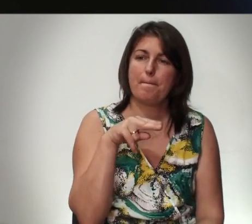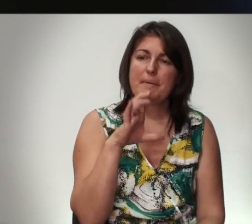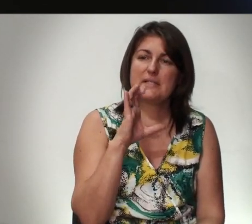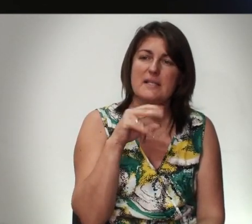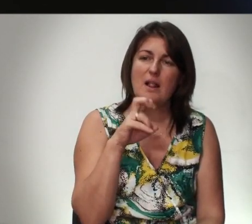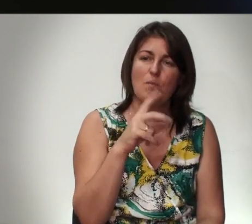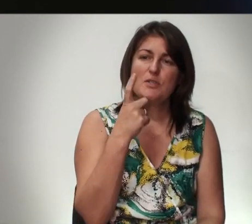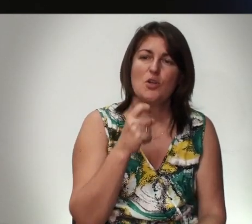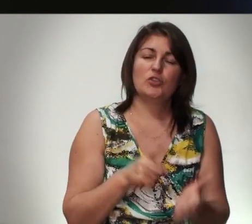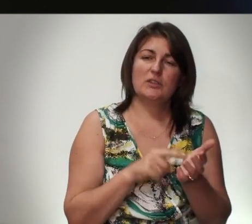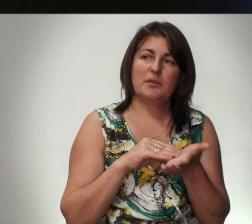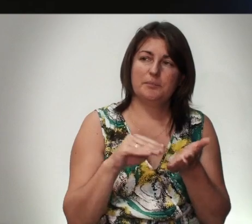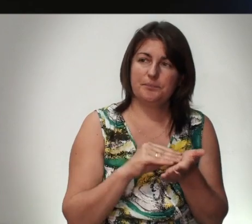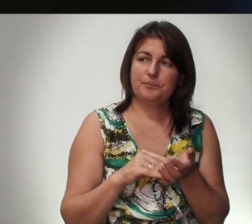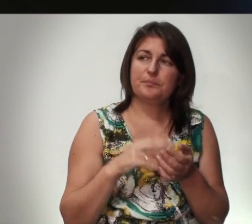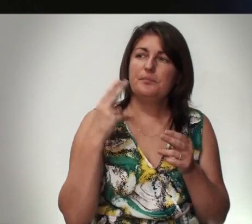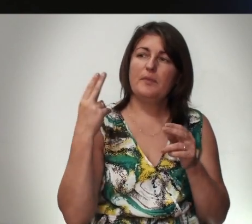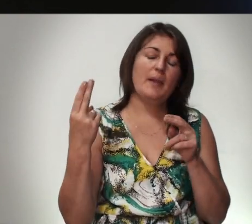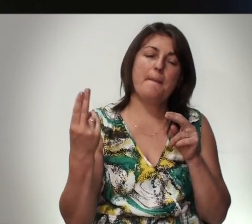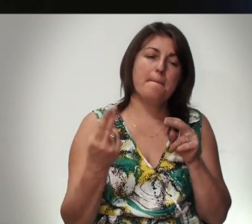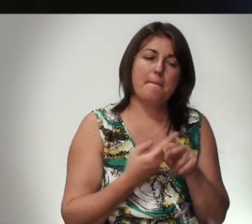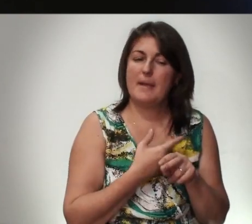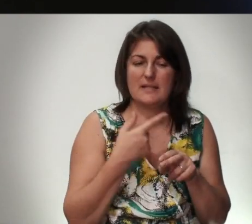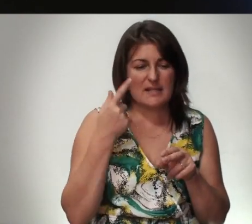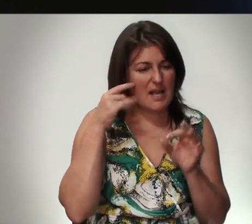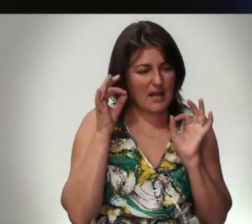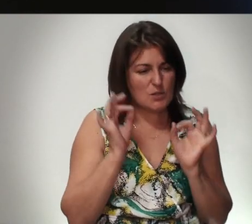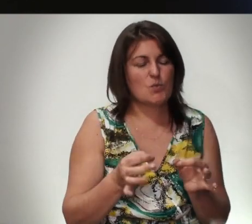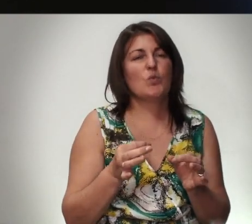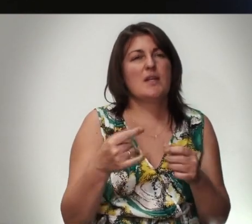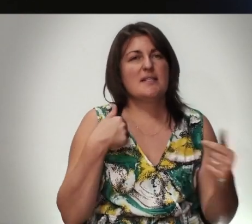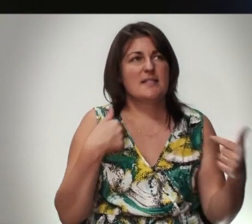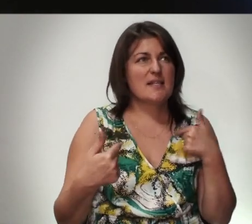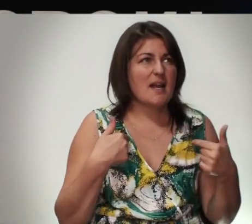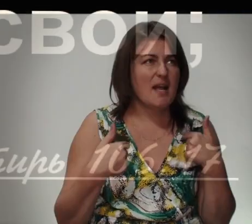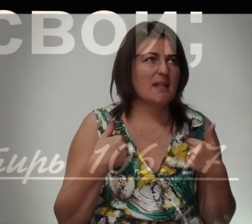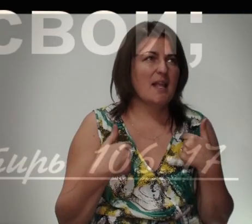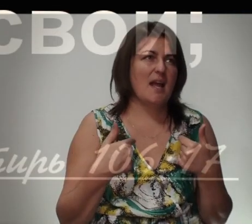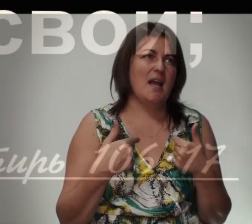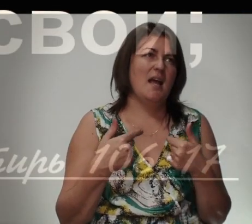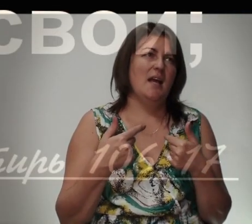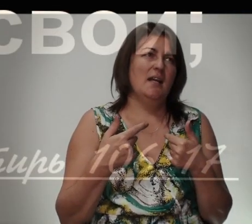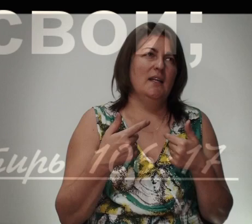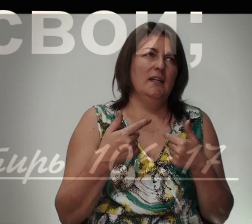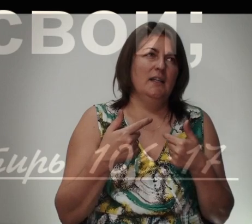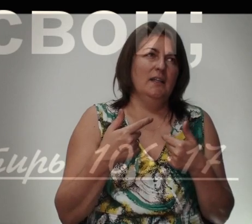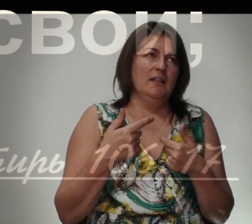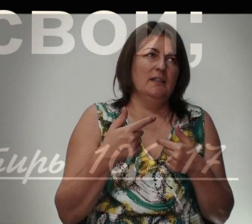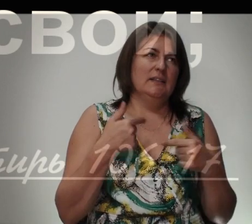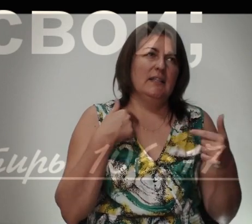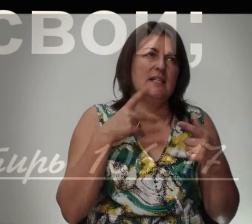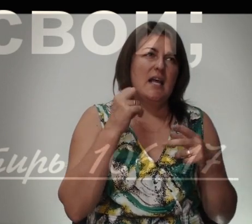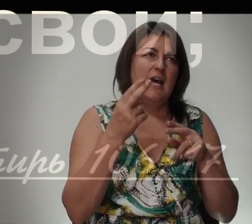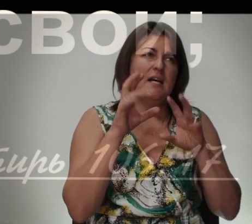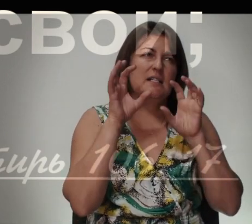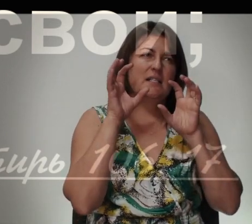106 Написано Безрассудные Страдали За беззаконные Пути свои Из-за